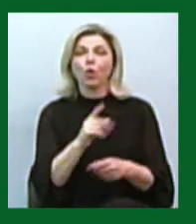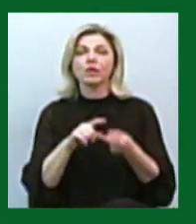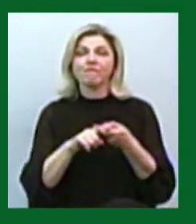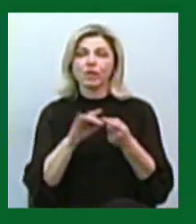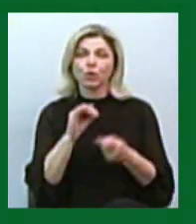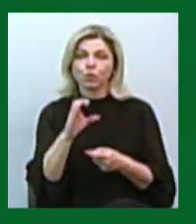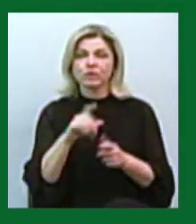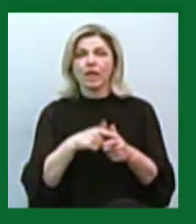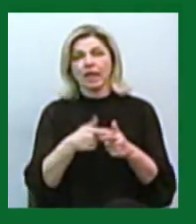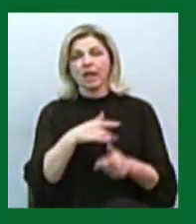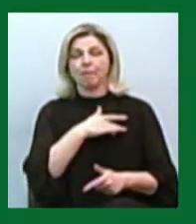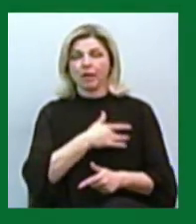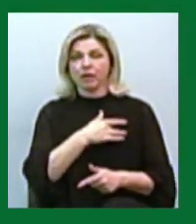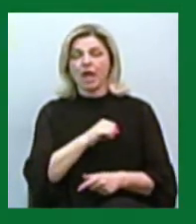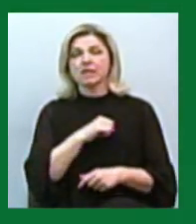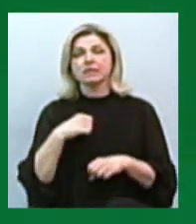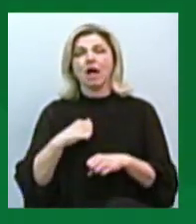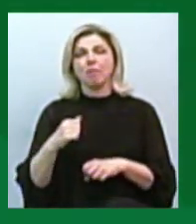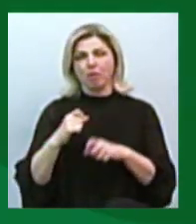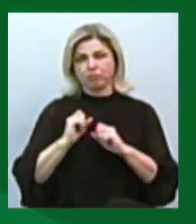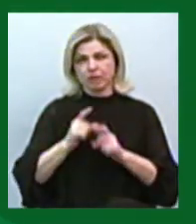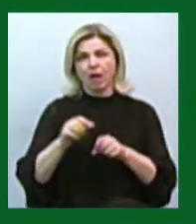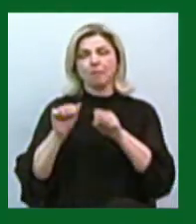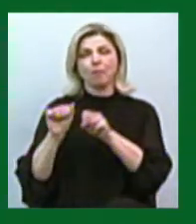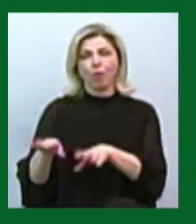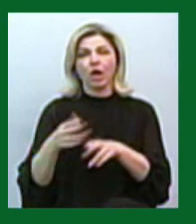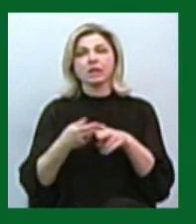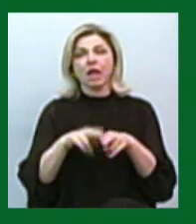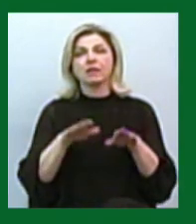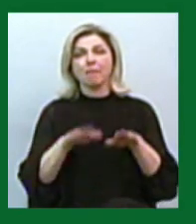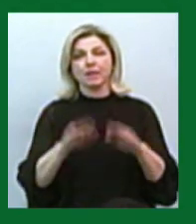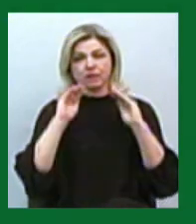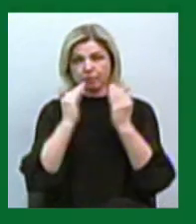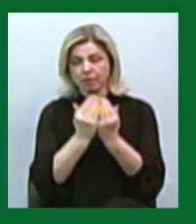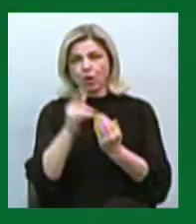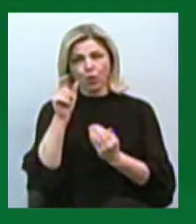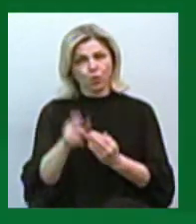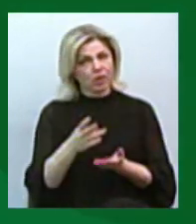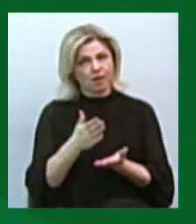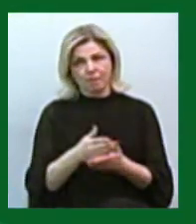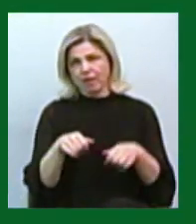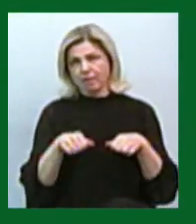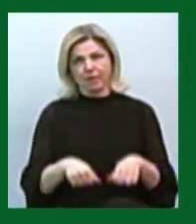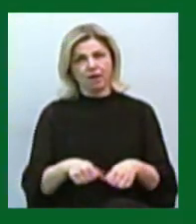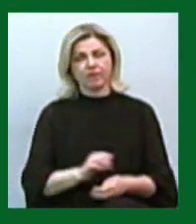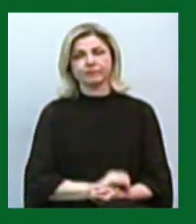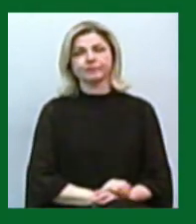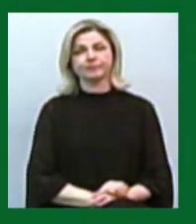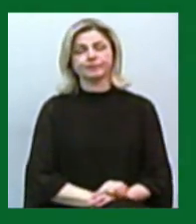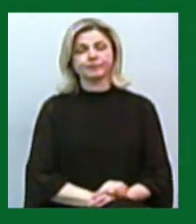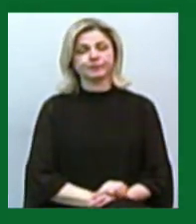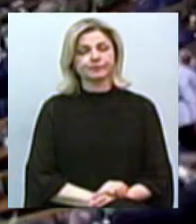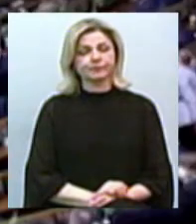Самовільно покидати місця ізоляції тепер цій людині не мають права. Далі у сюжеті наших колег з Києва.